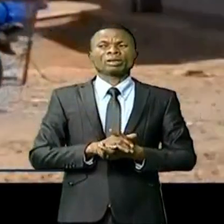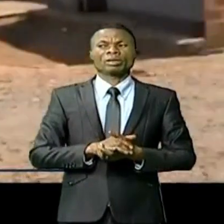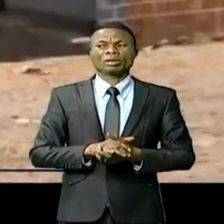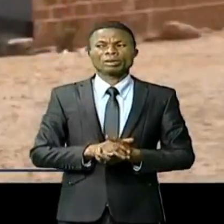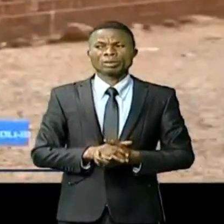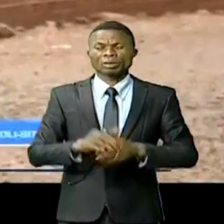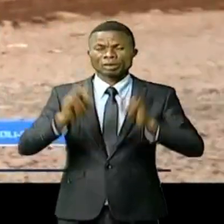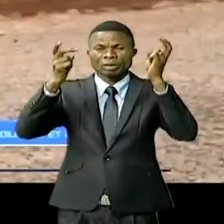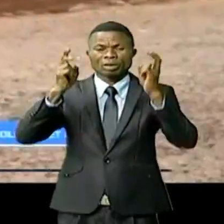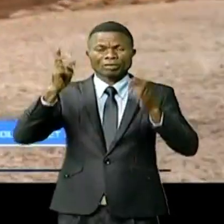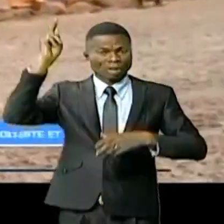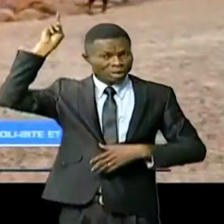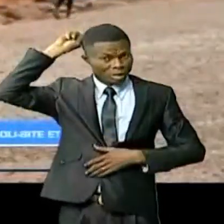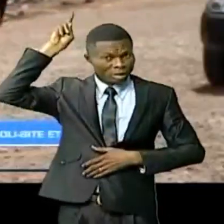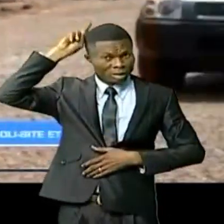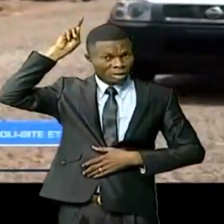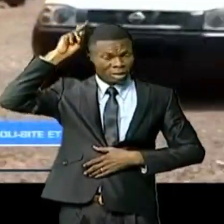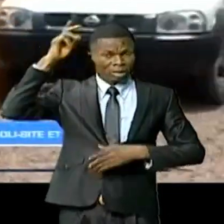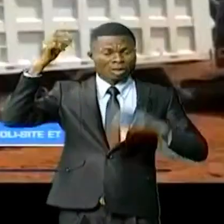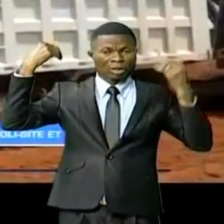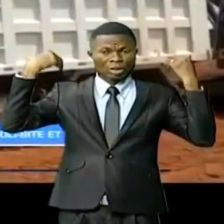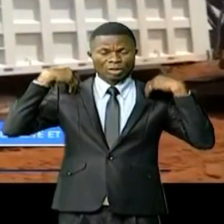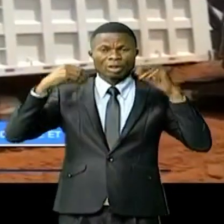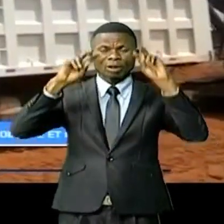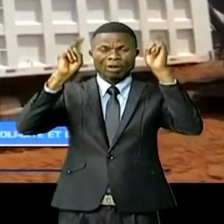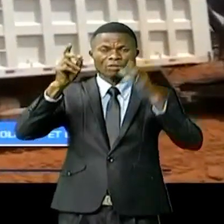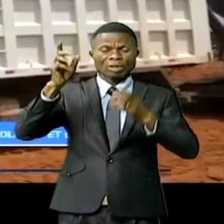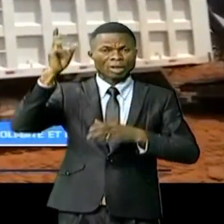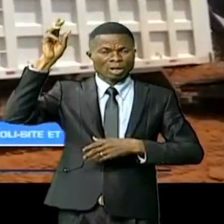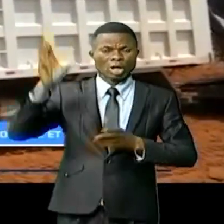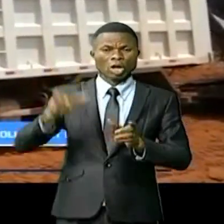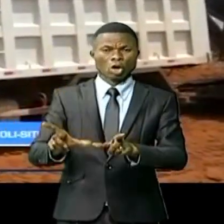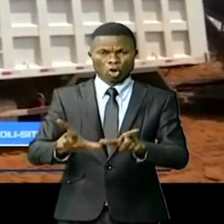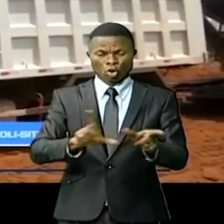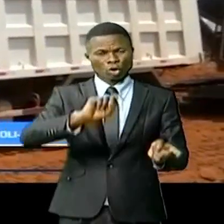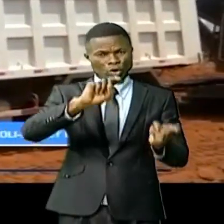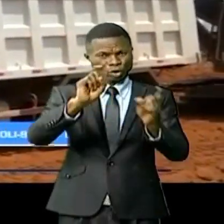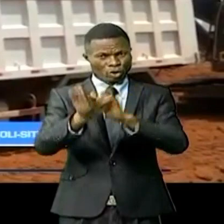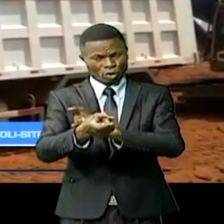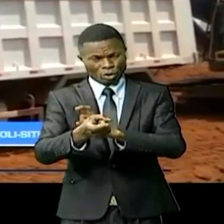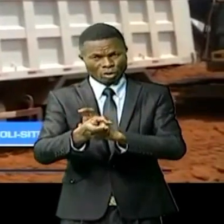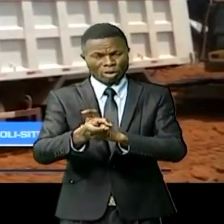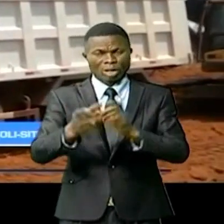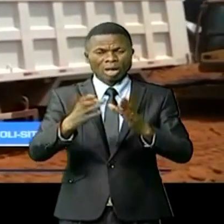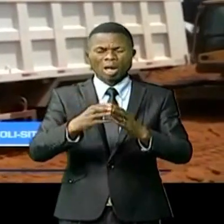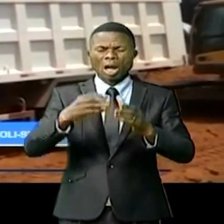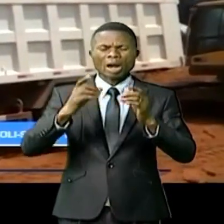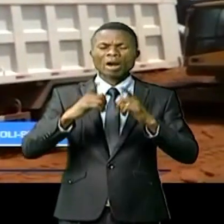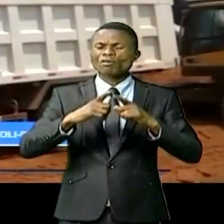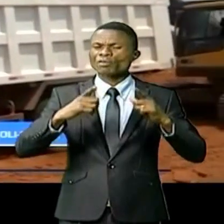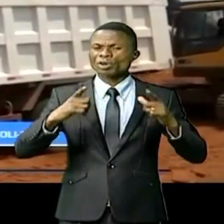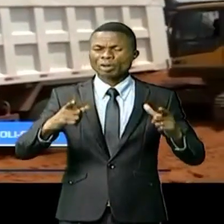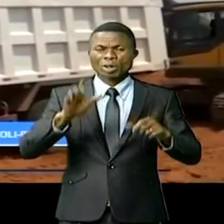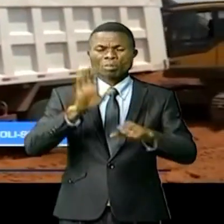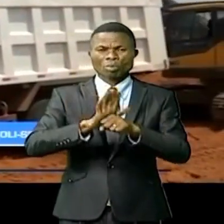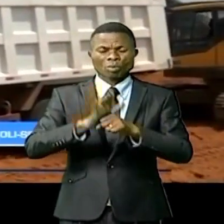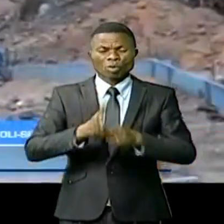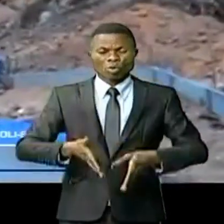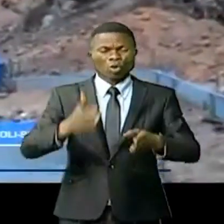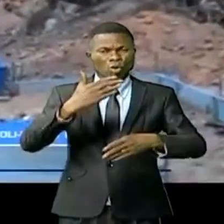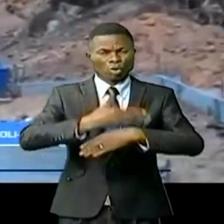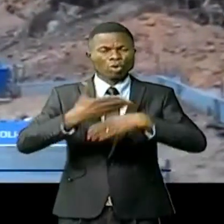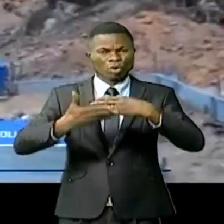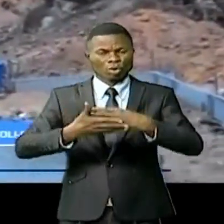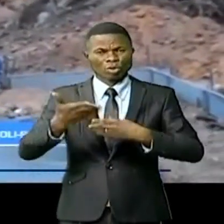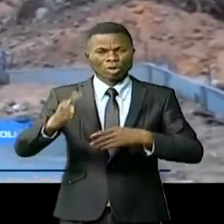La ville de Kolwesi, chef-lieu de la riche province du Lollaba, se transforme désormais en profondeur. Plusieurs chantiers routiers sont ouverts